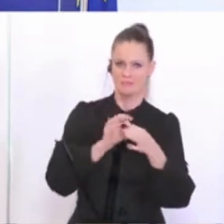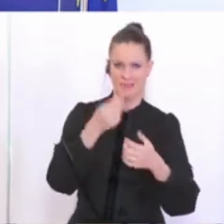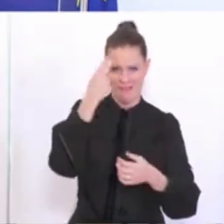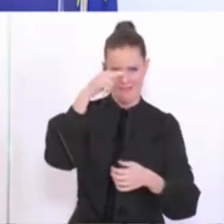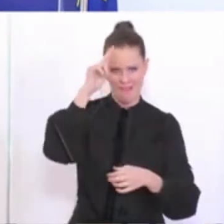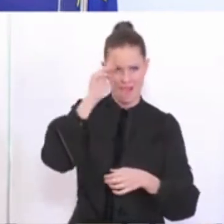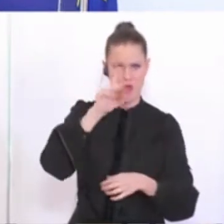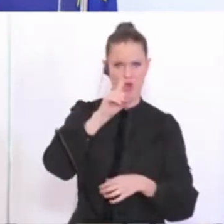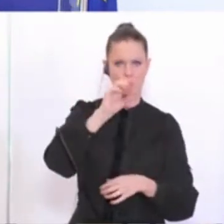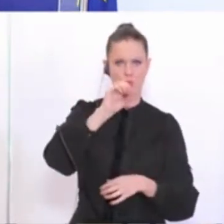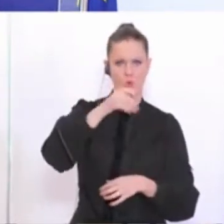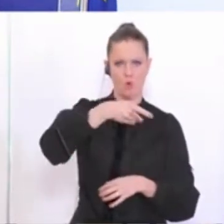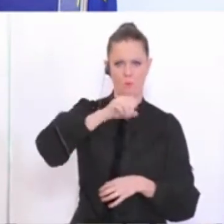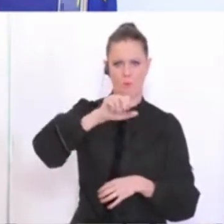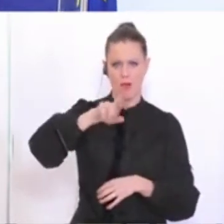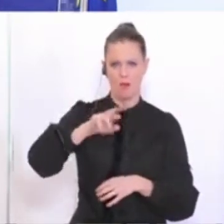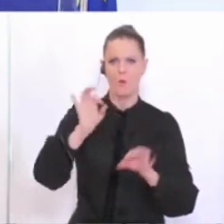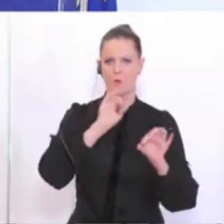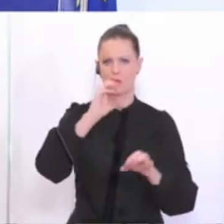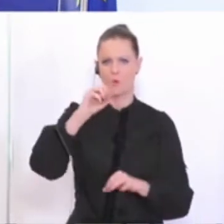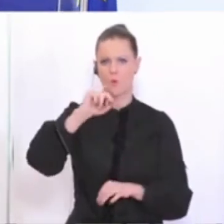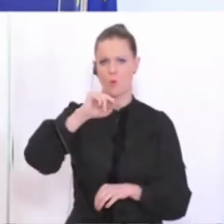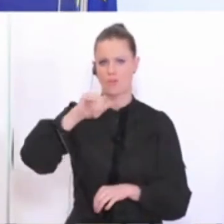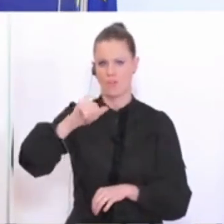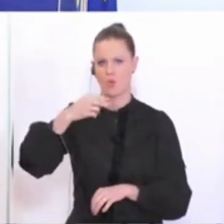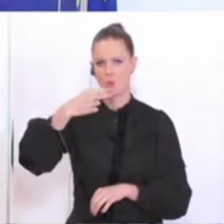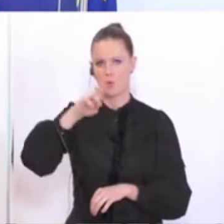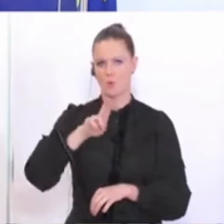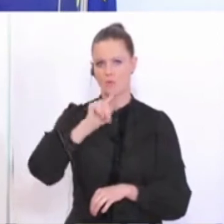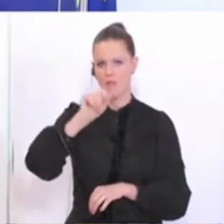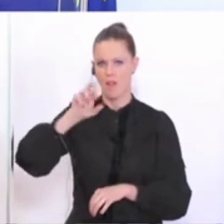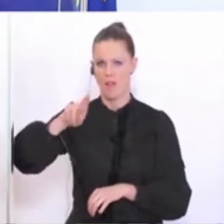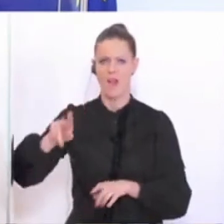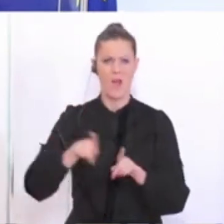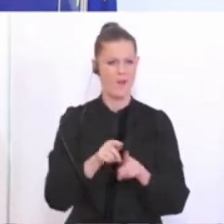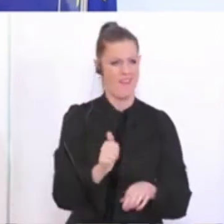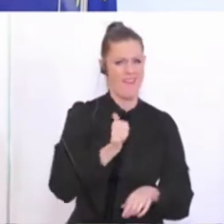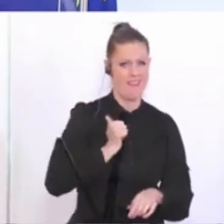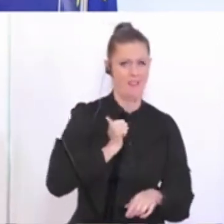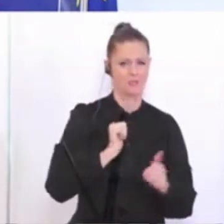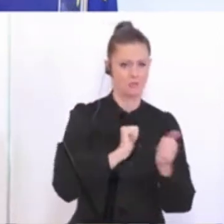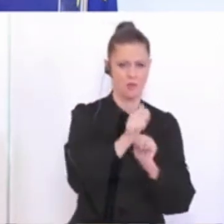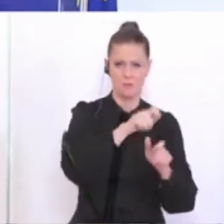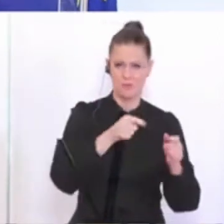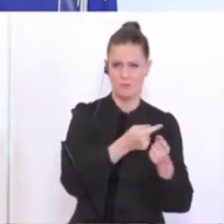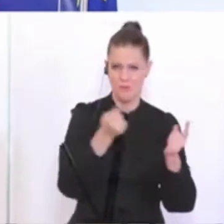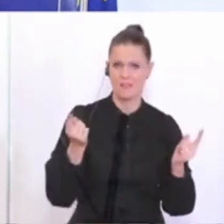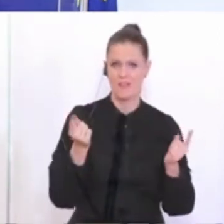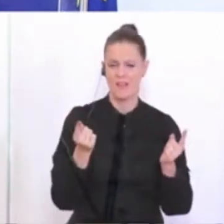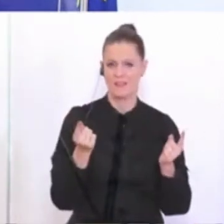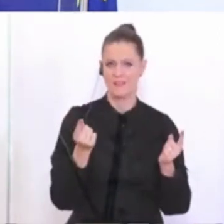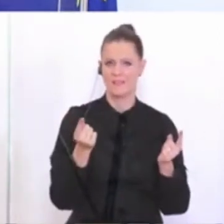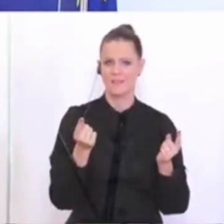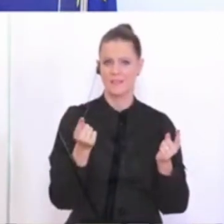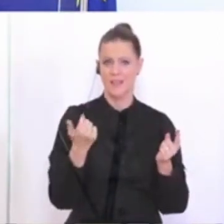als Volleyballer oder die Conny Hütter als Skirennläuferin. Genauso wie die vielen Heeresportlerinnen und Heeresportler, die ebenfalls jetzt gezielt und